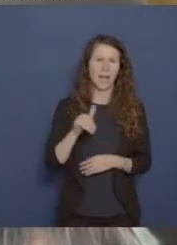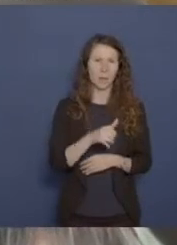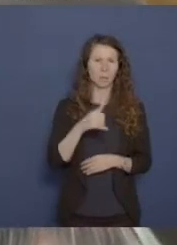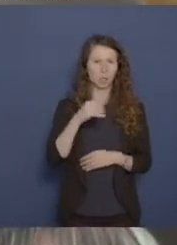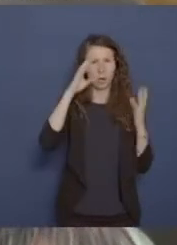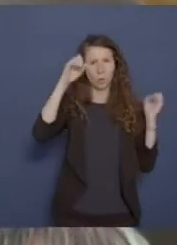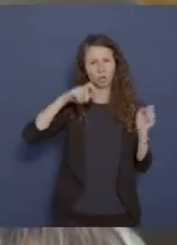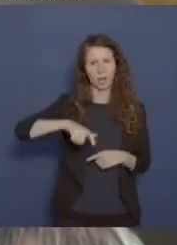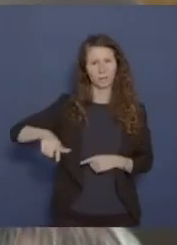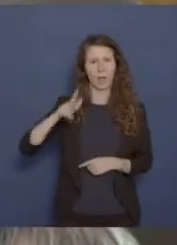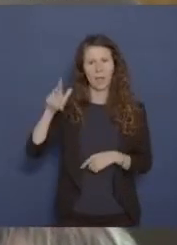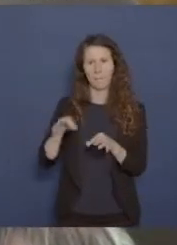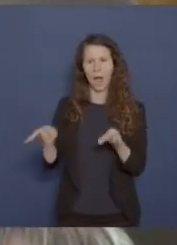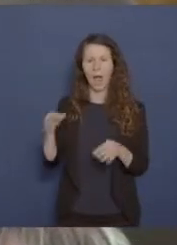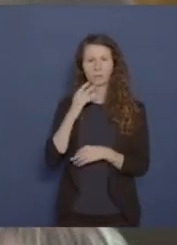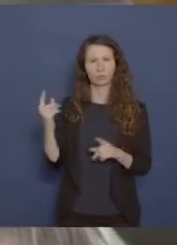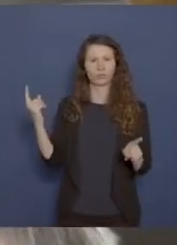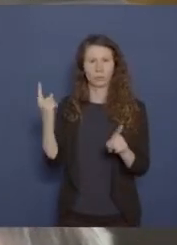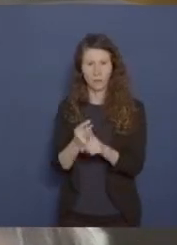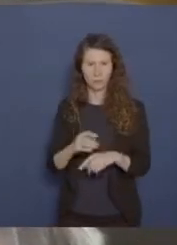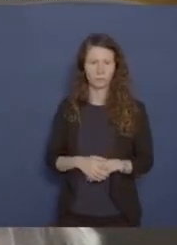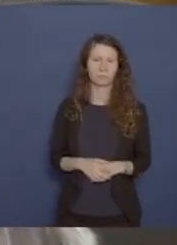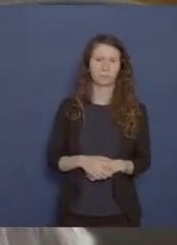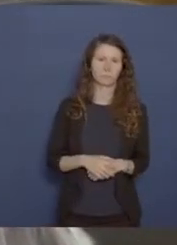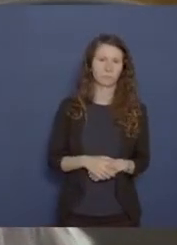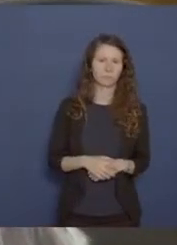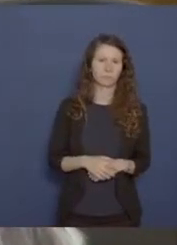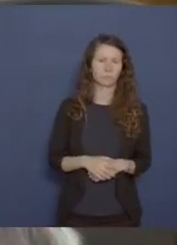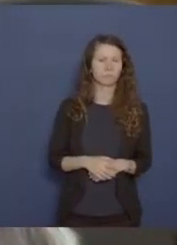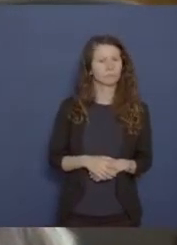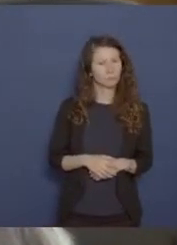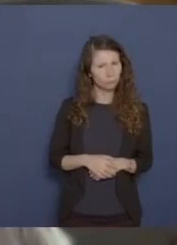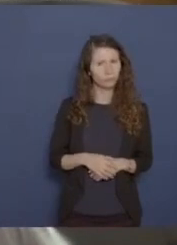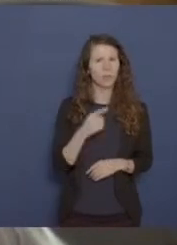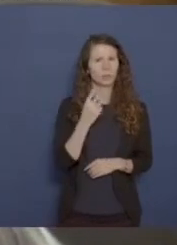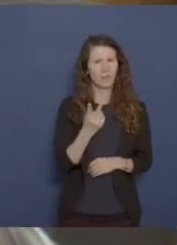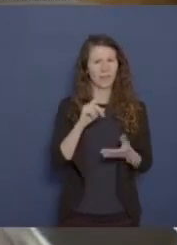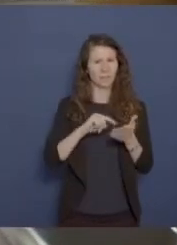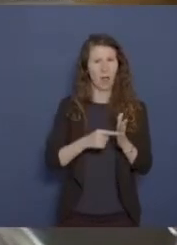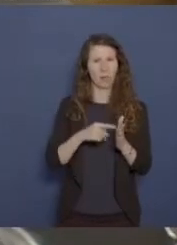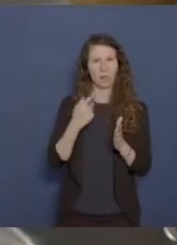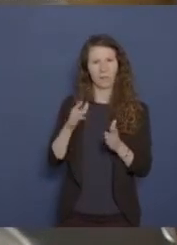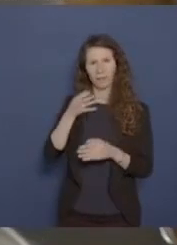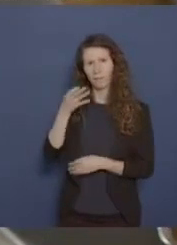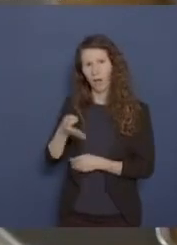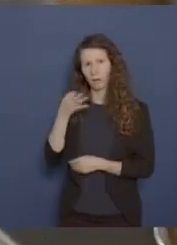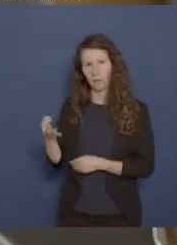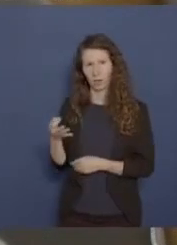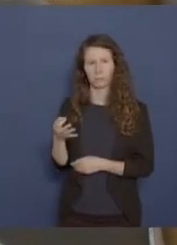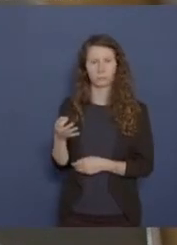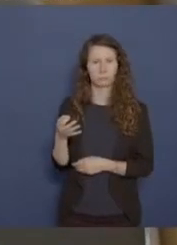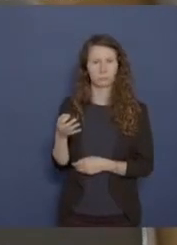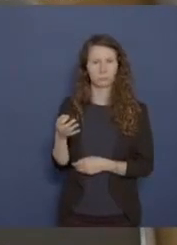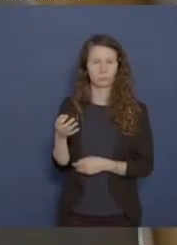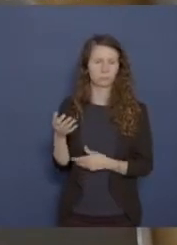sich mit Herrn Maas treffen wollten, zweimal auch sich mit ihm eine Anfrage gab, sich mit ihm zu treffen. Aber er sich